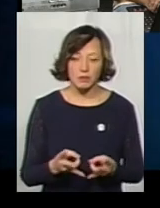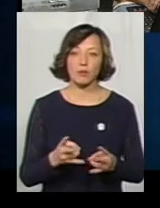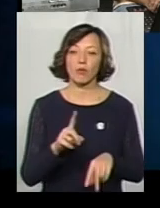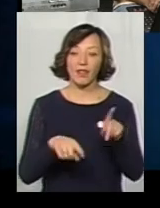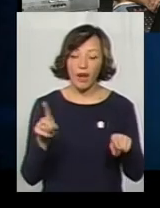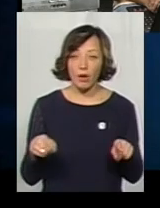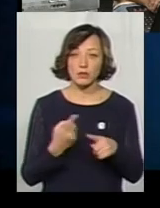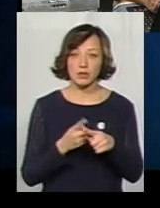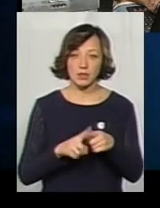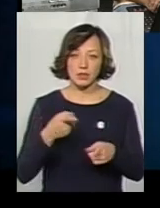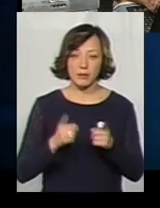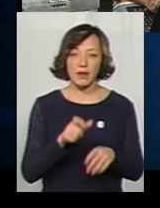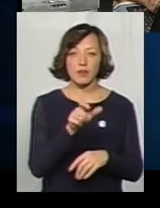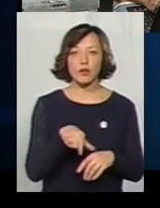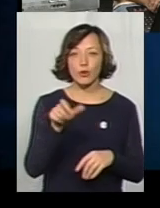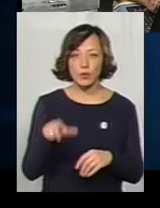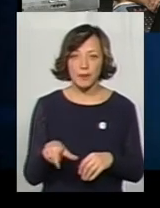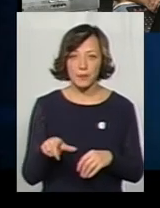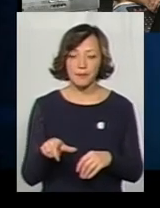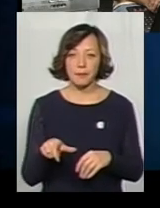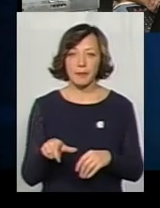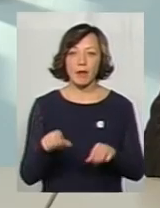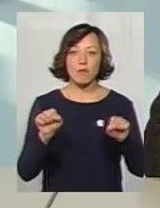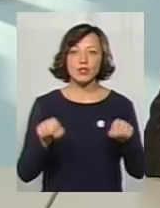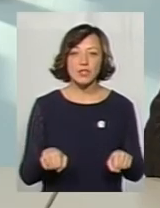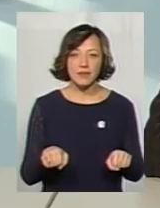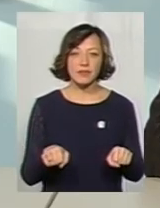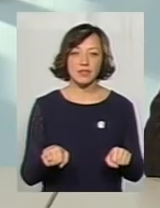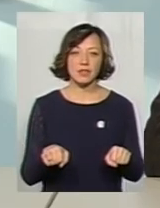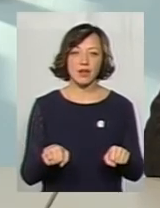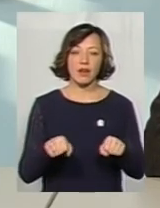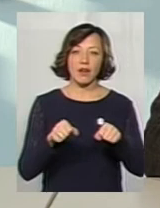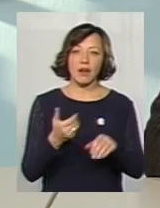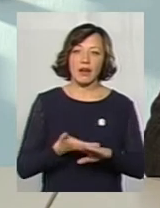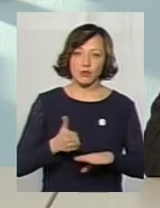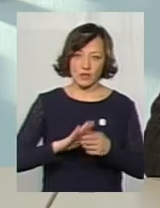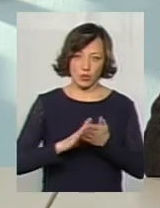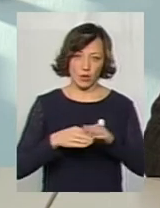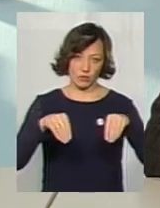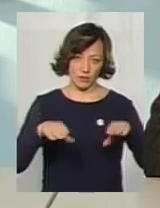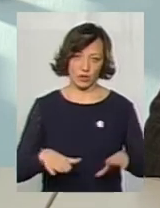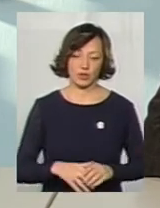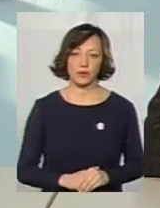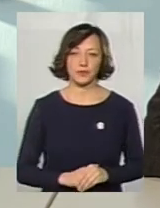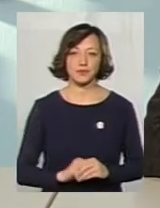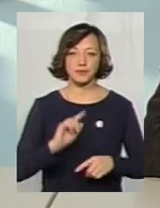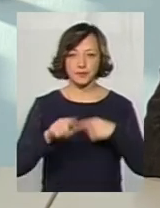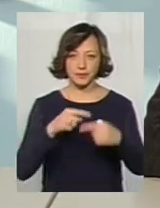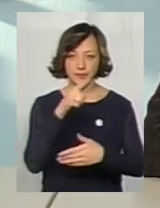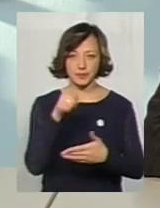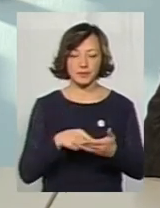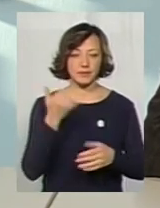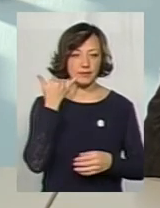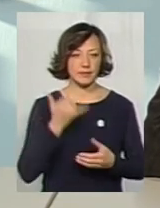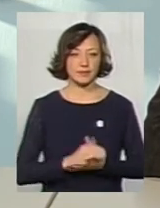подекуди вона, насправді, людям, скажімо, це можливість вийти з тієї чи іншої кризової ситуації. Дякую. Наступне питання,